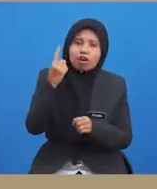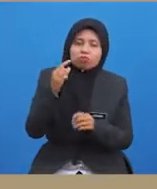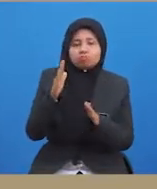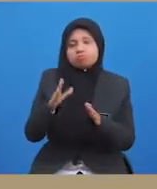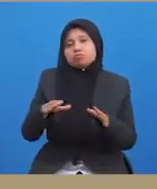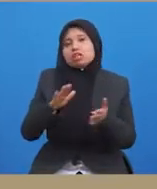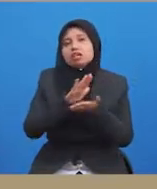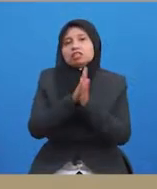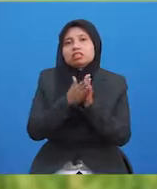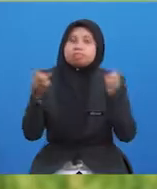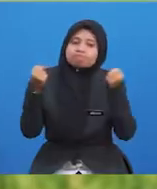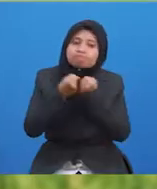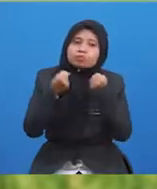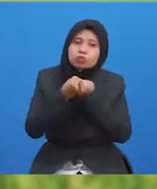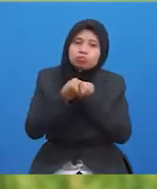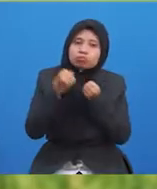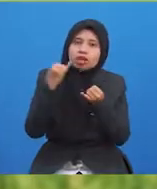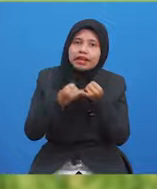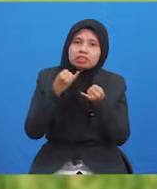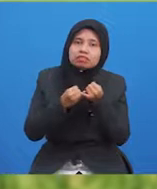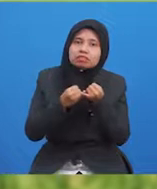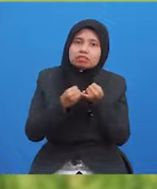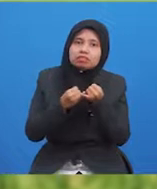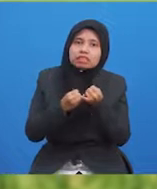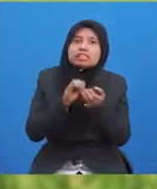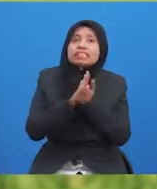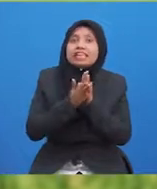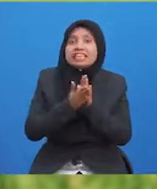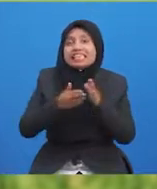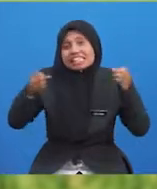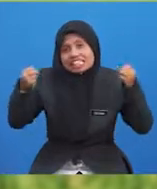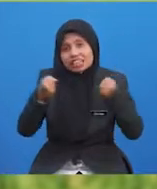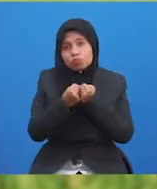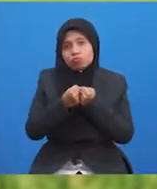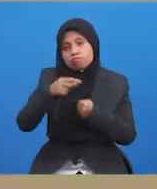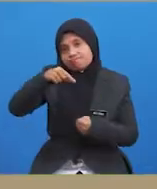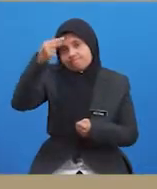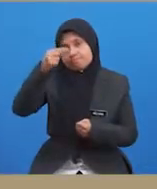wujud. Yang akhirnya menyumbang kepada keagresifan.